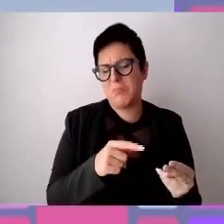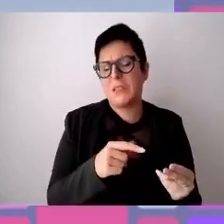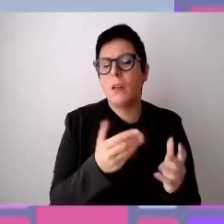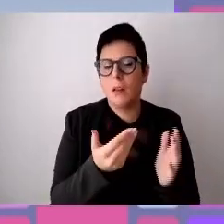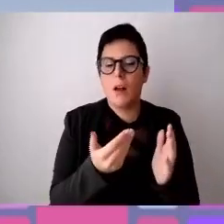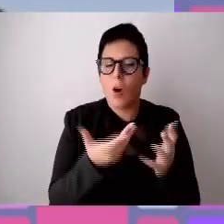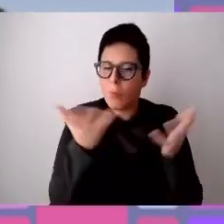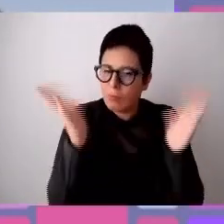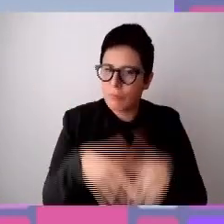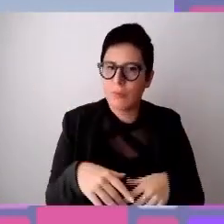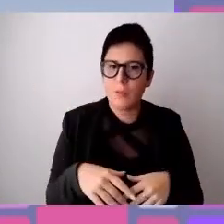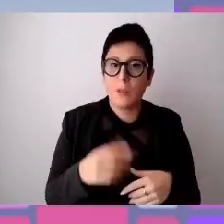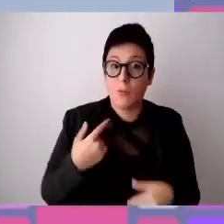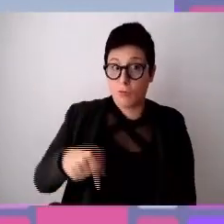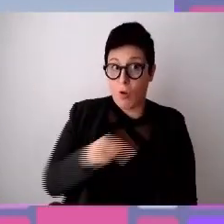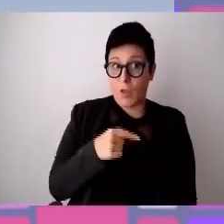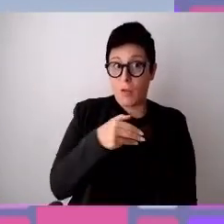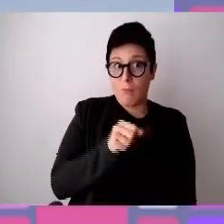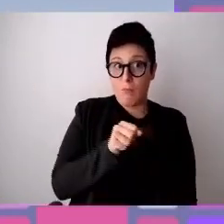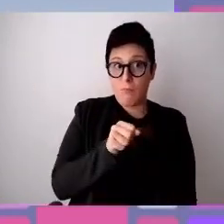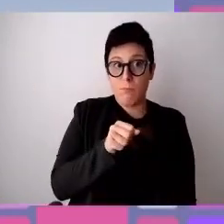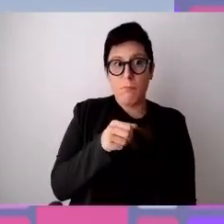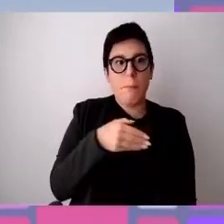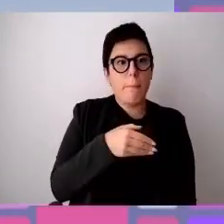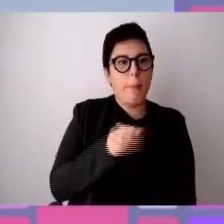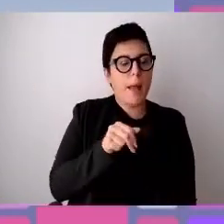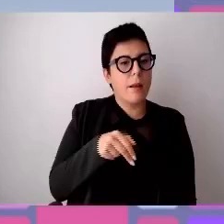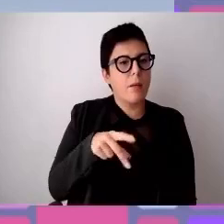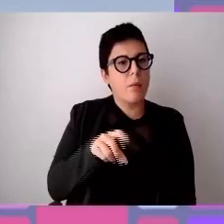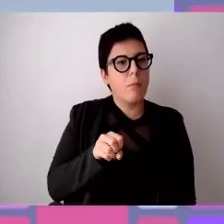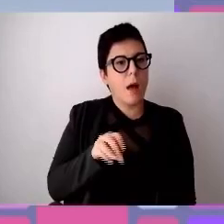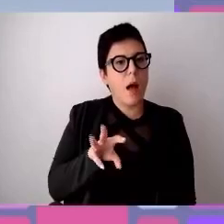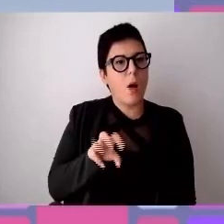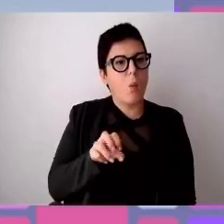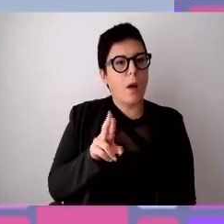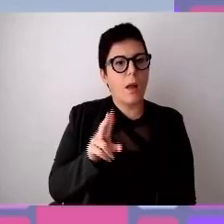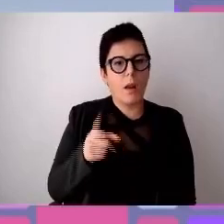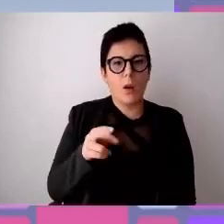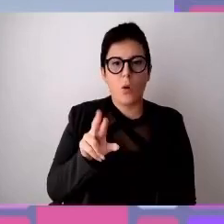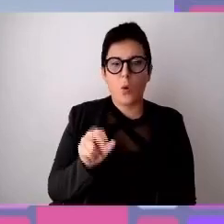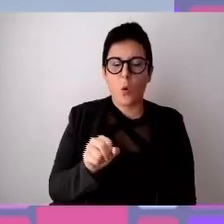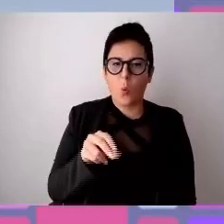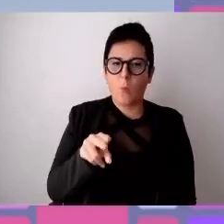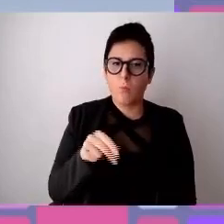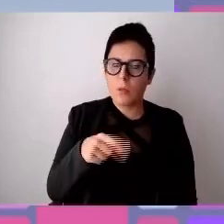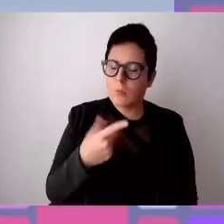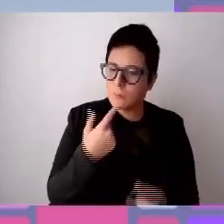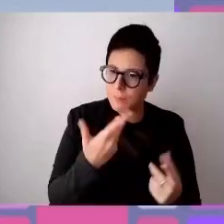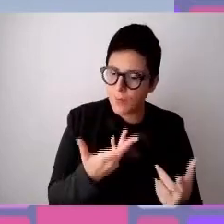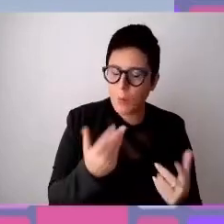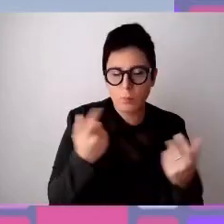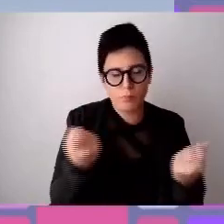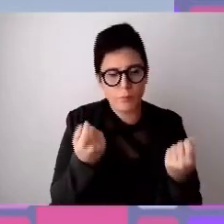stessi come Mpower Group abbiamo introdotto un principio cardine per gestire le persone con disabilità e favorire l'inserimento,